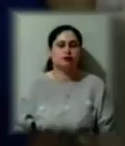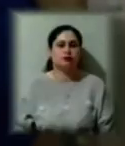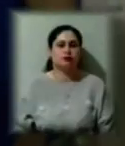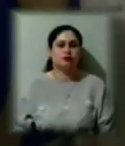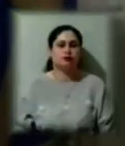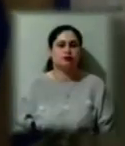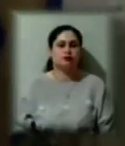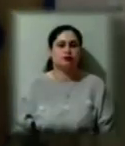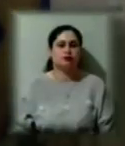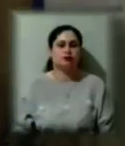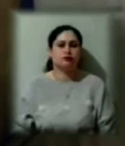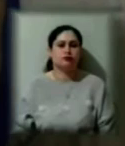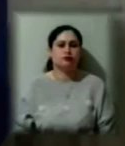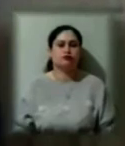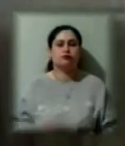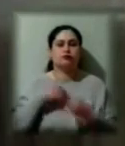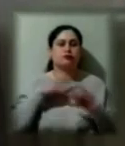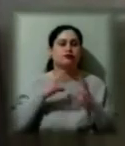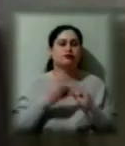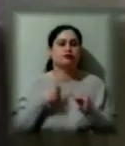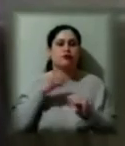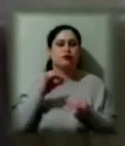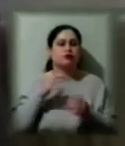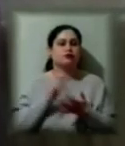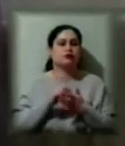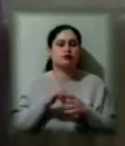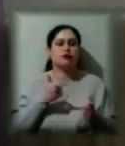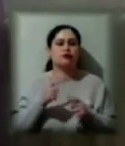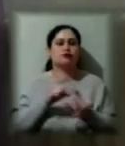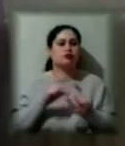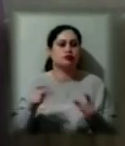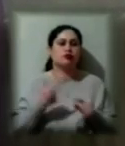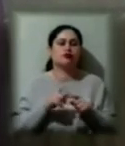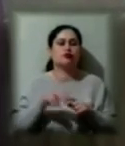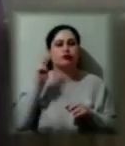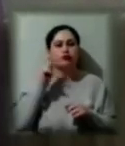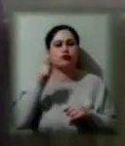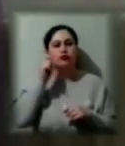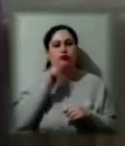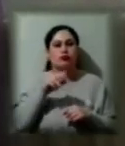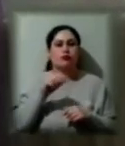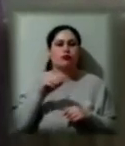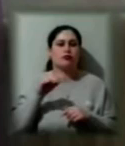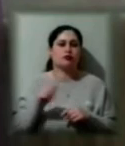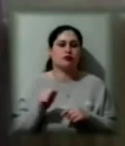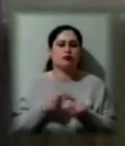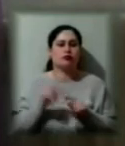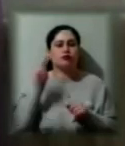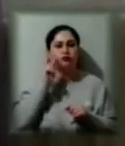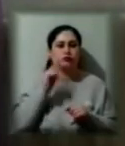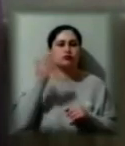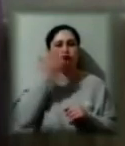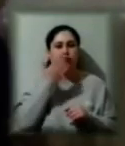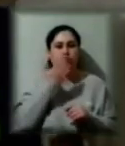З Артемом ми займаємося підготовкою до школи, вивчаємо українську абетку, вчимося читати склади.